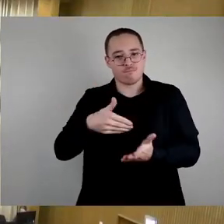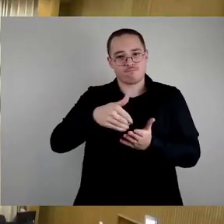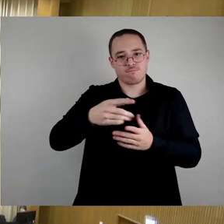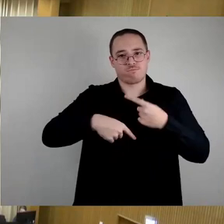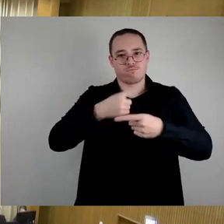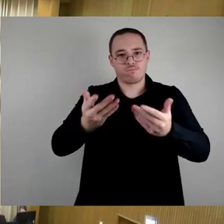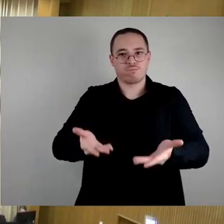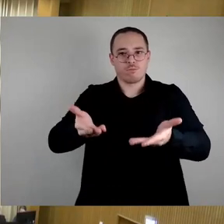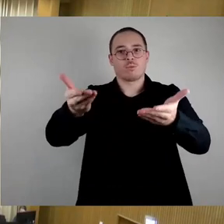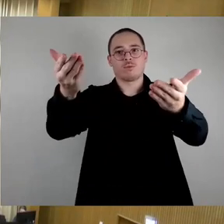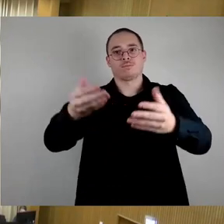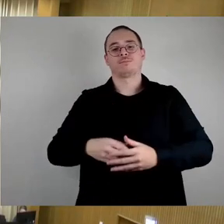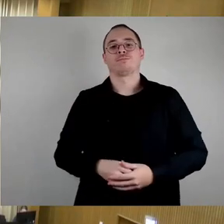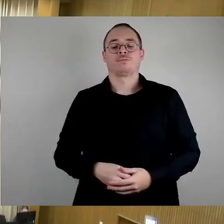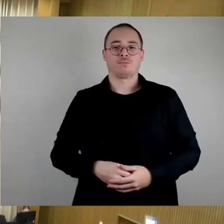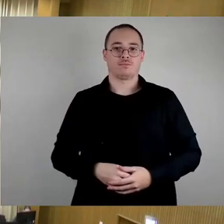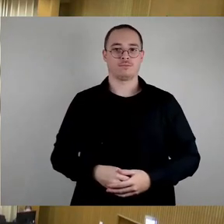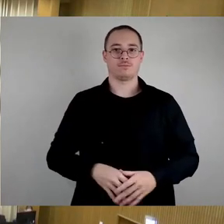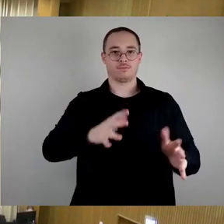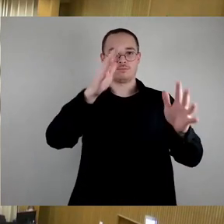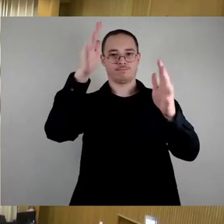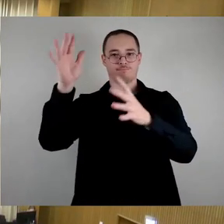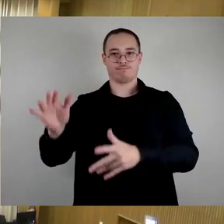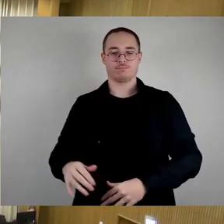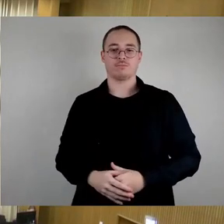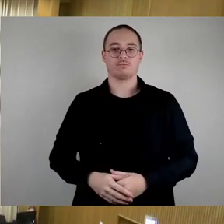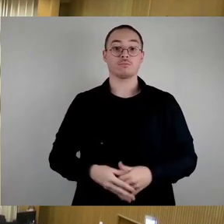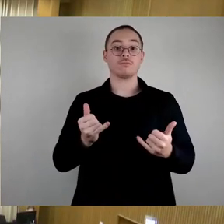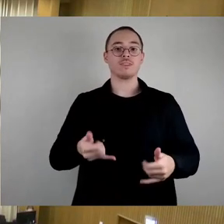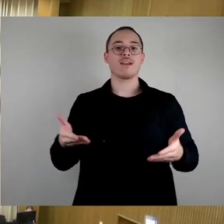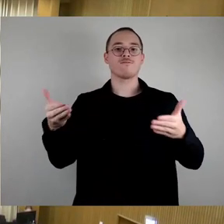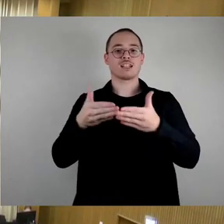So, und zum Abschluss der Fraktionsrunde, Frau Ahnert für die CDU.